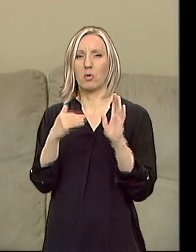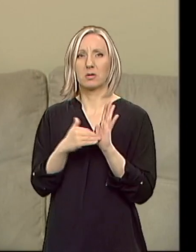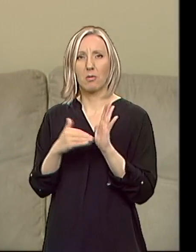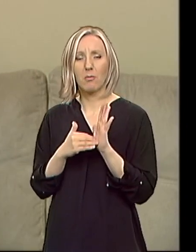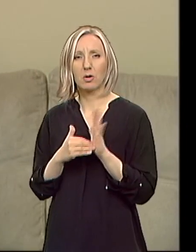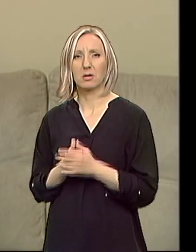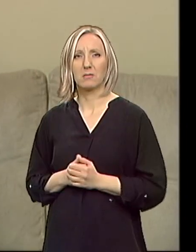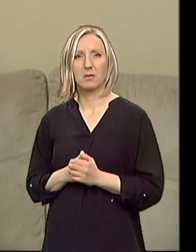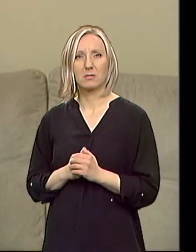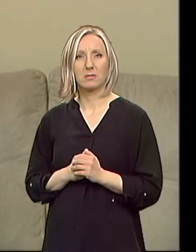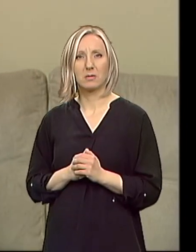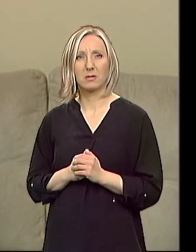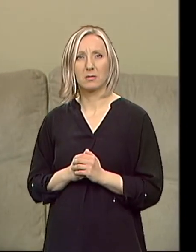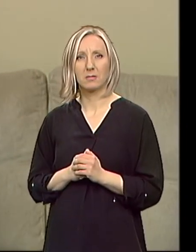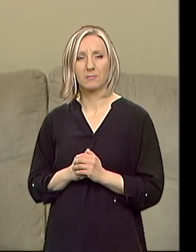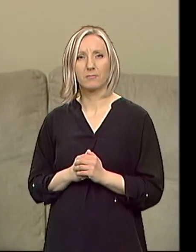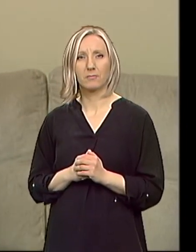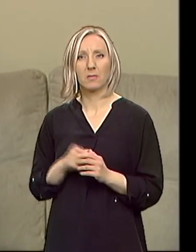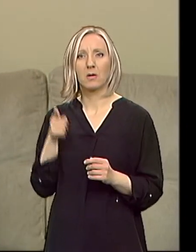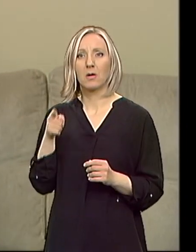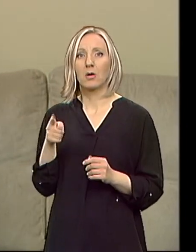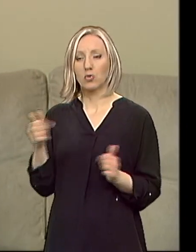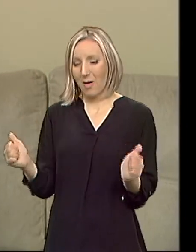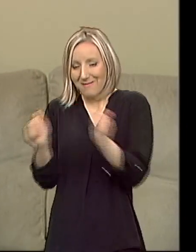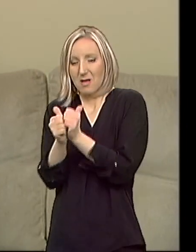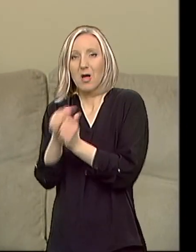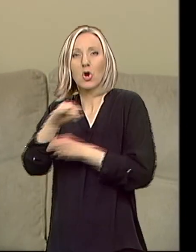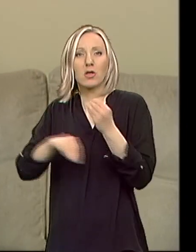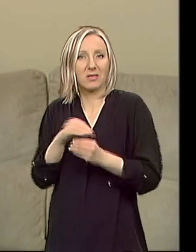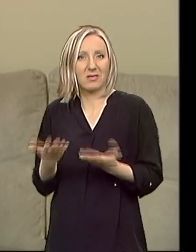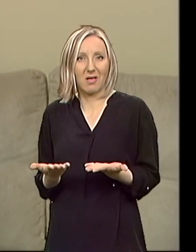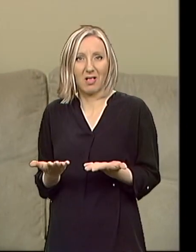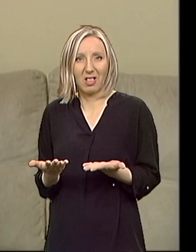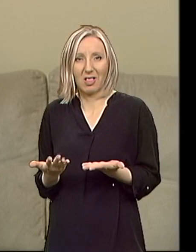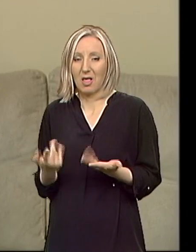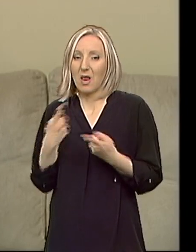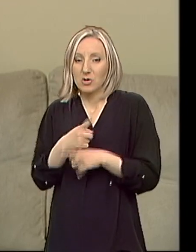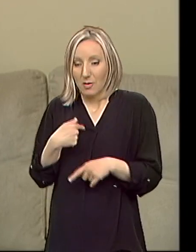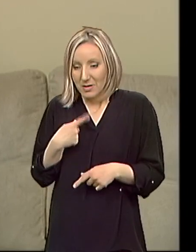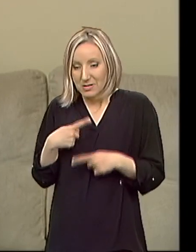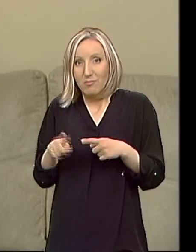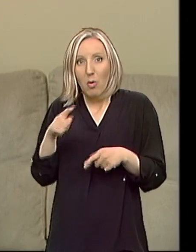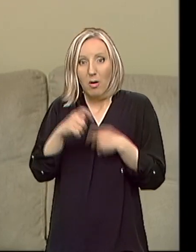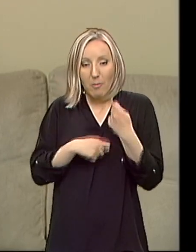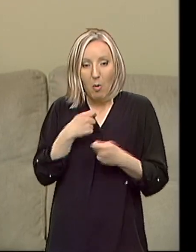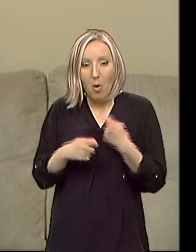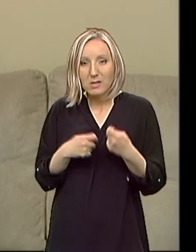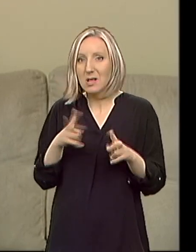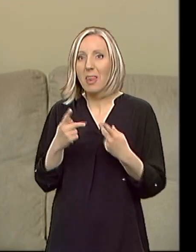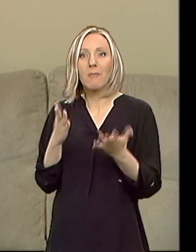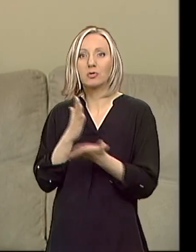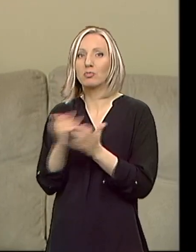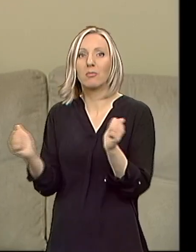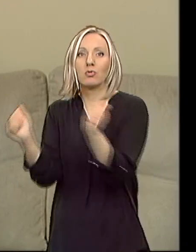potrebom, to je prisutstvo roditelja. Nažalost, mi ne možemo zbog posla da budemo prisutni tu 24